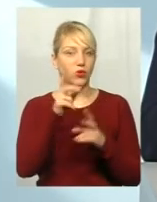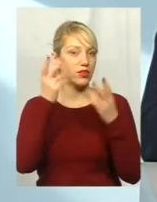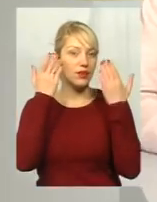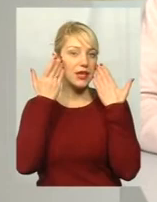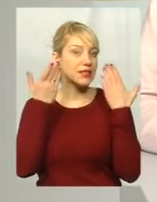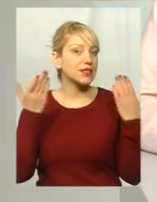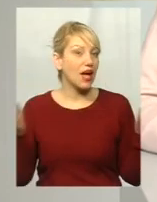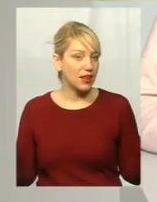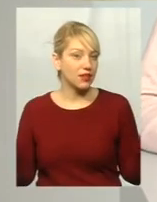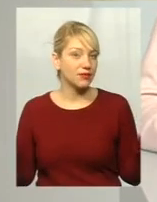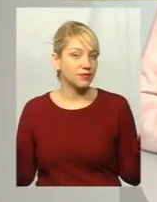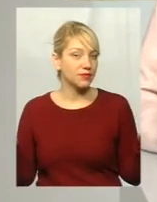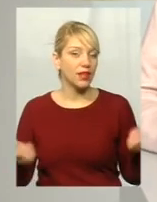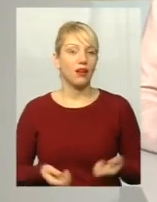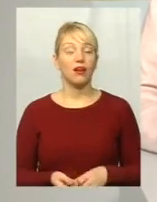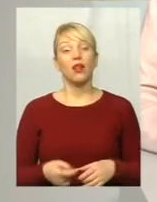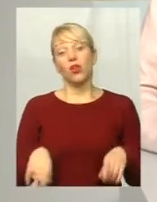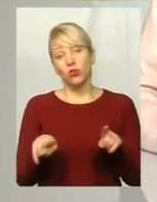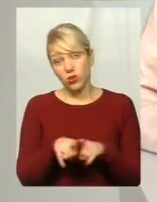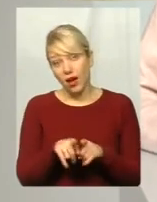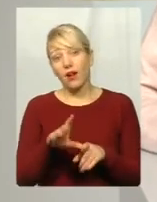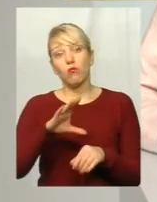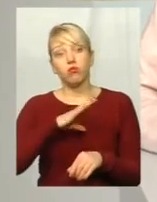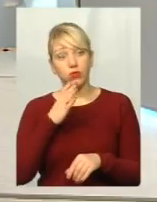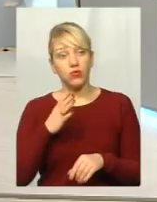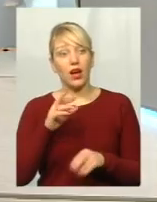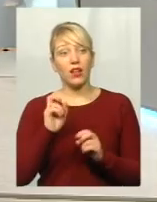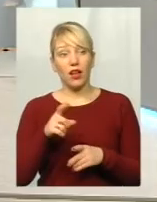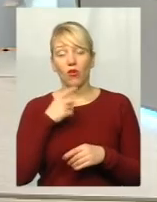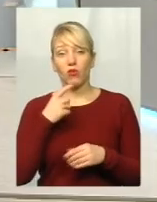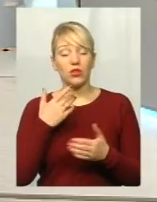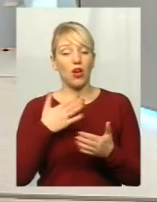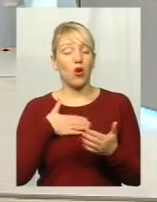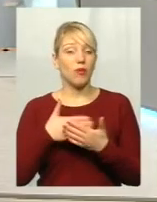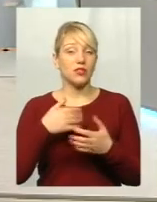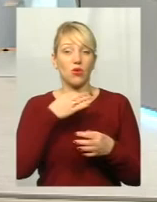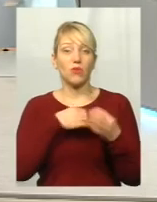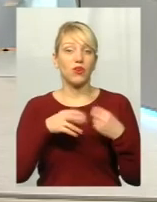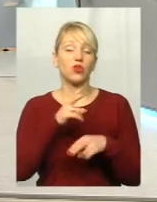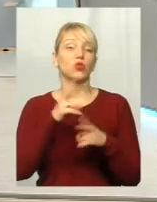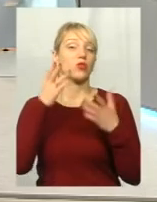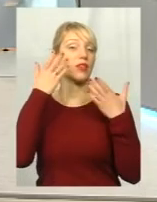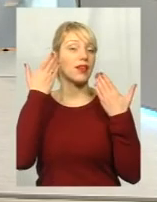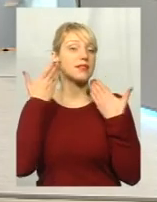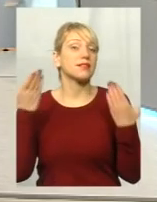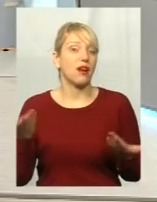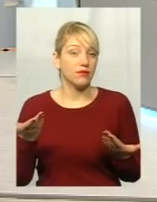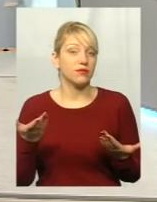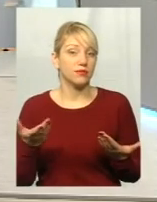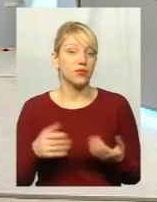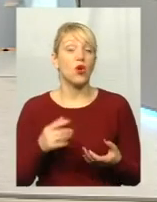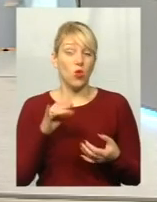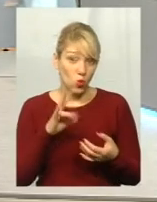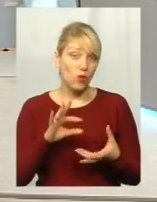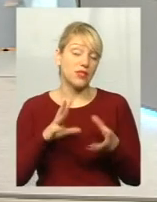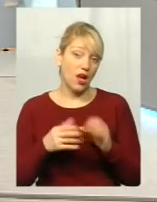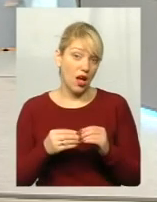Так буває. Насправді так буває. Це як проводиться громадське обговорення, ніхто не знав. в загальному ніхто не А